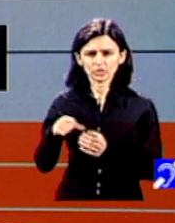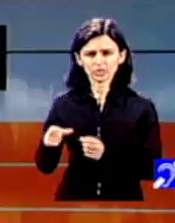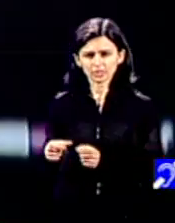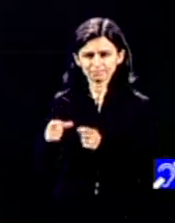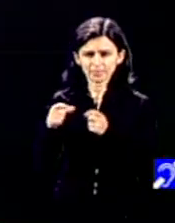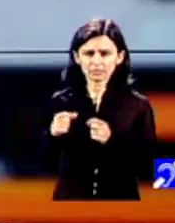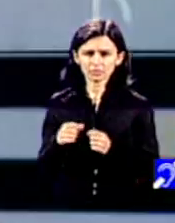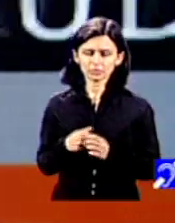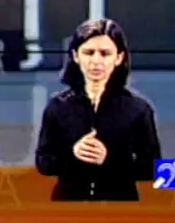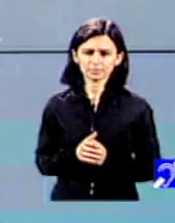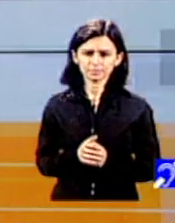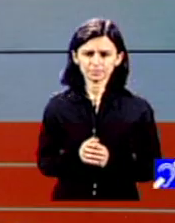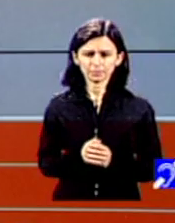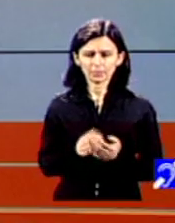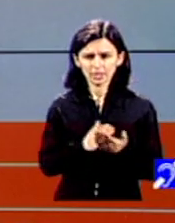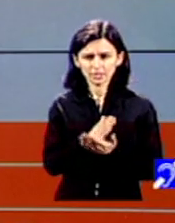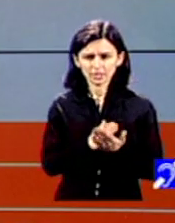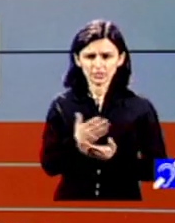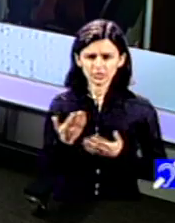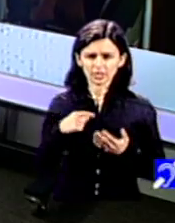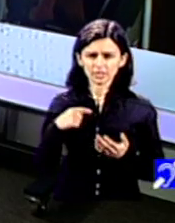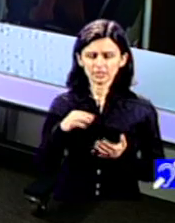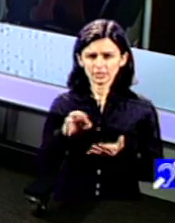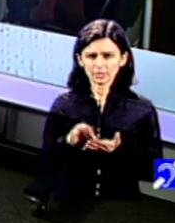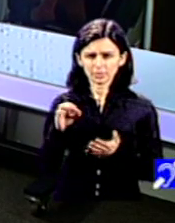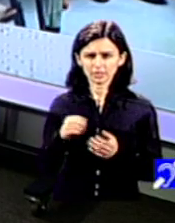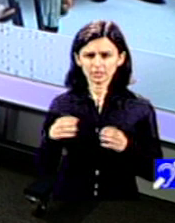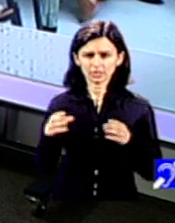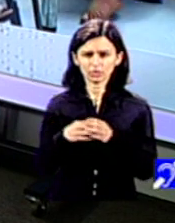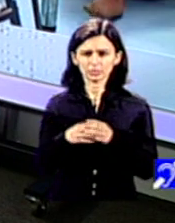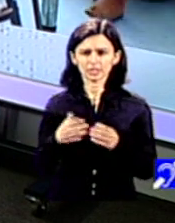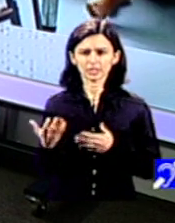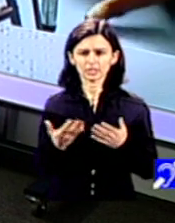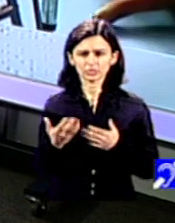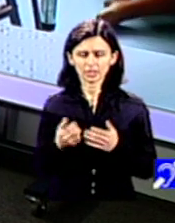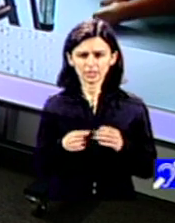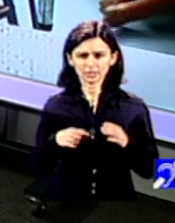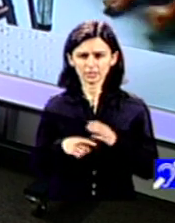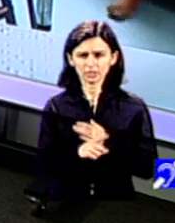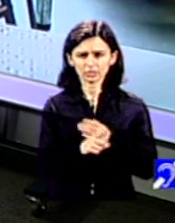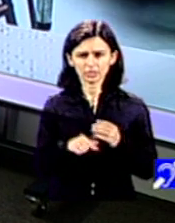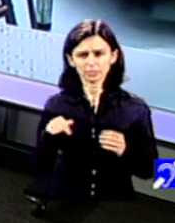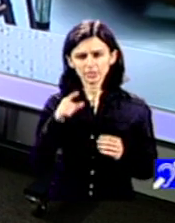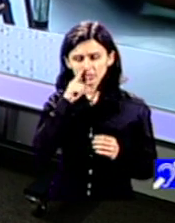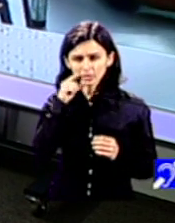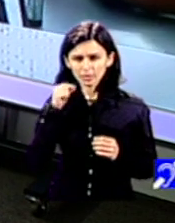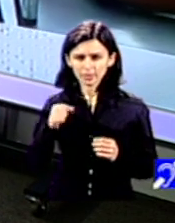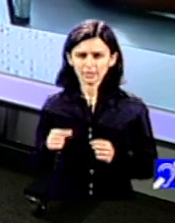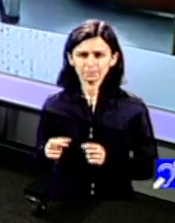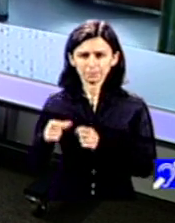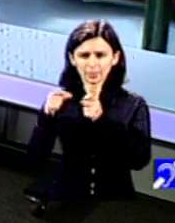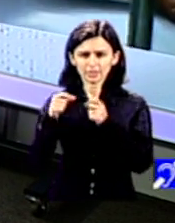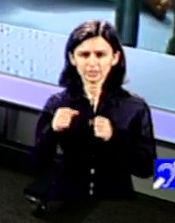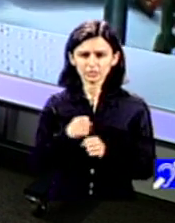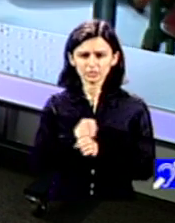așa? Servicii care să fie prezente în comunitate și care să-i scoată pe acești oameni în instituțiile MAMUT. Îmi e